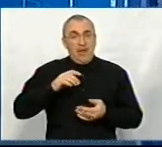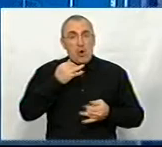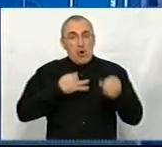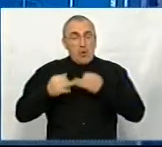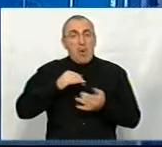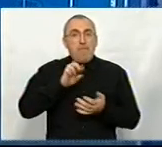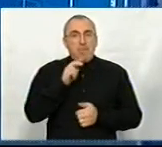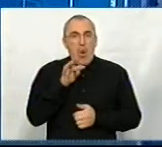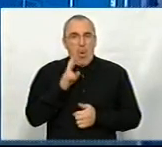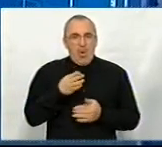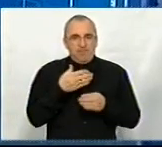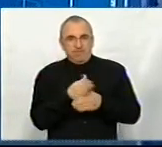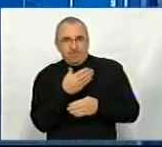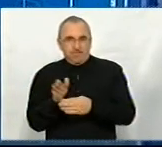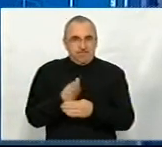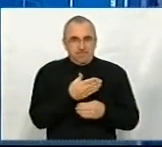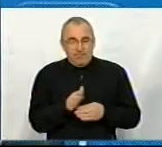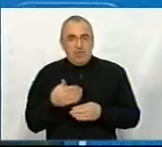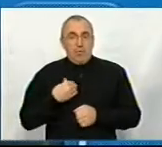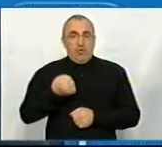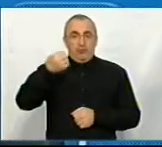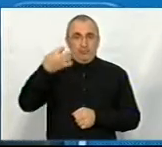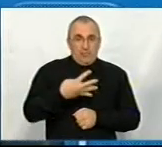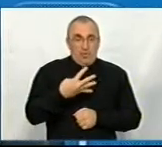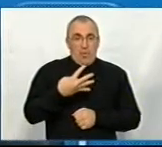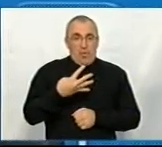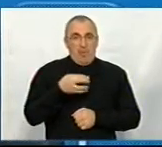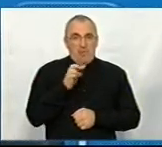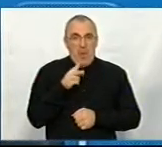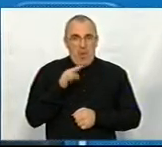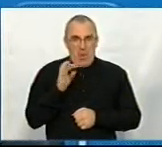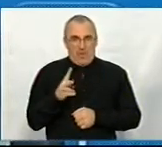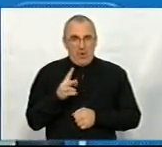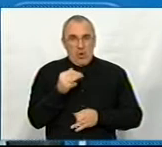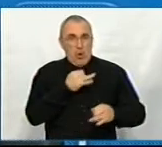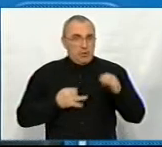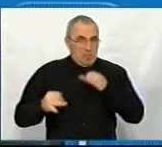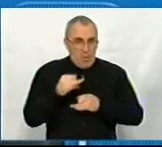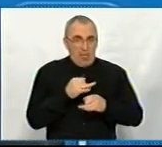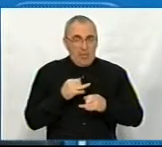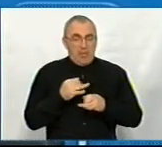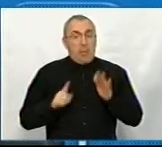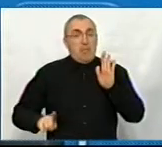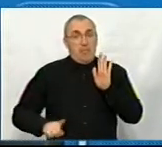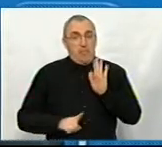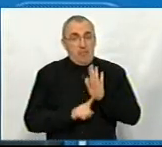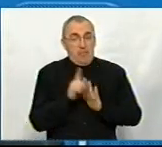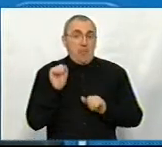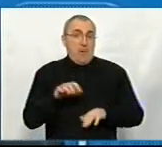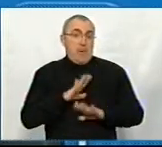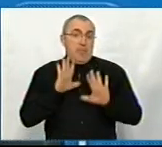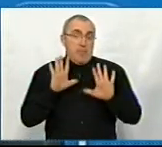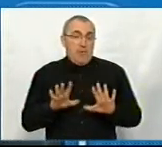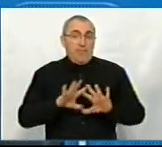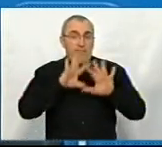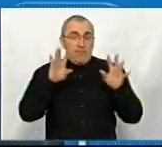Фактично, я собі так бачу чотири блоки нашої сьогоднішньої розмови. І почнемо ми, мабуть, все ж таки